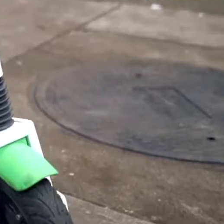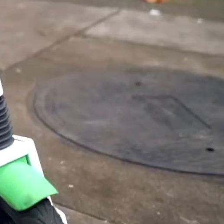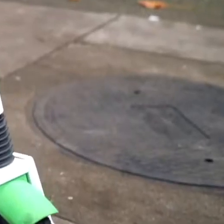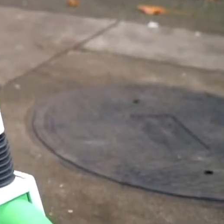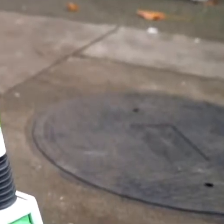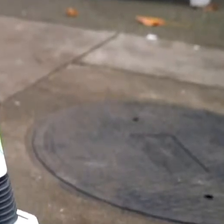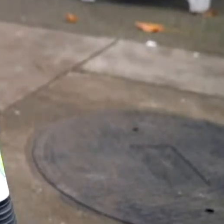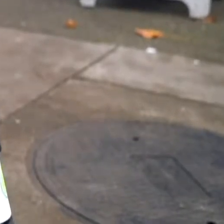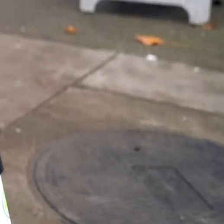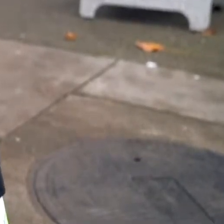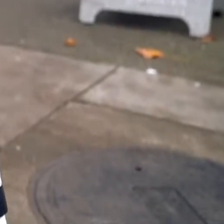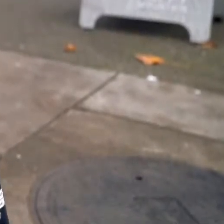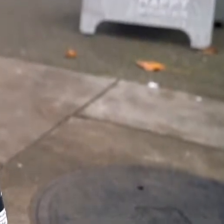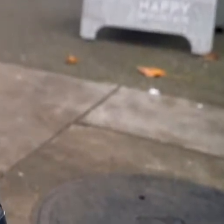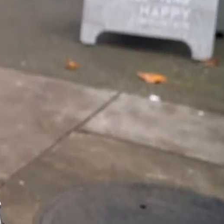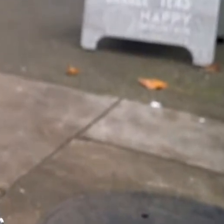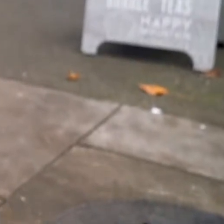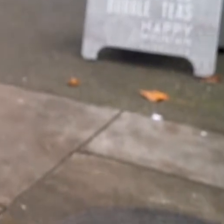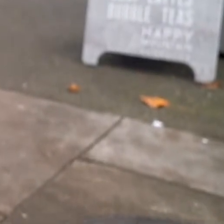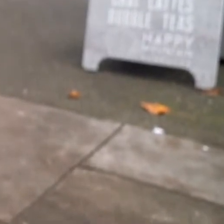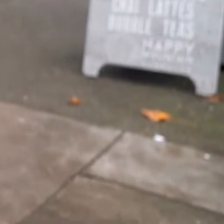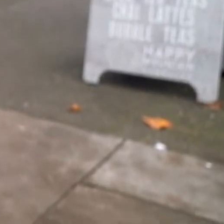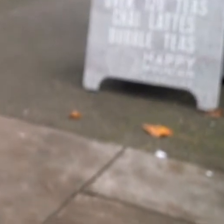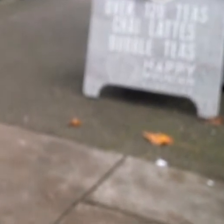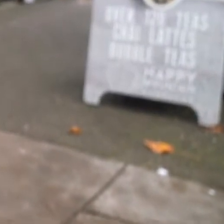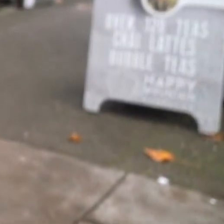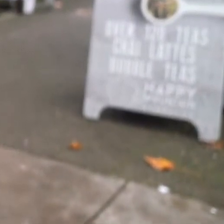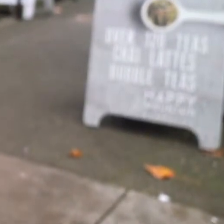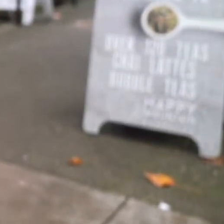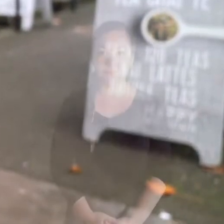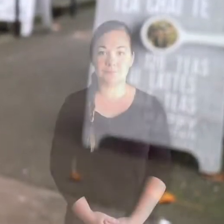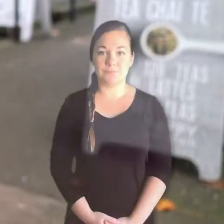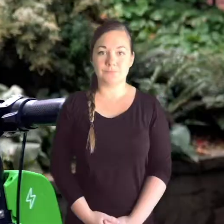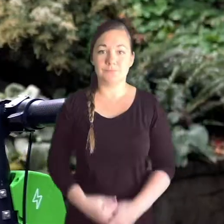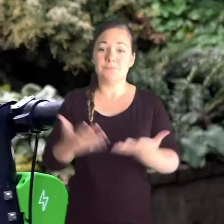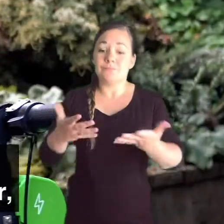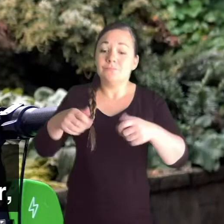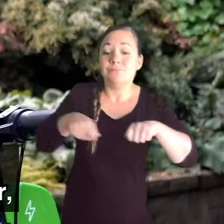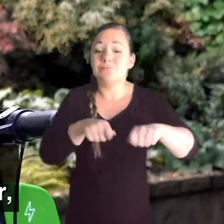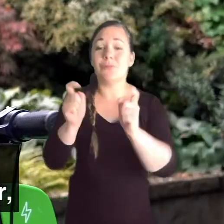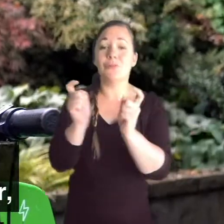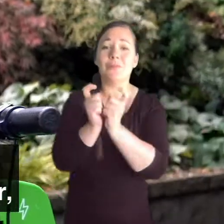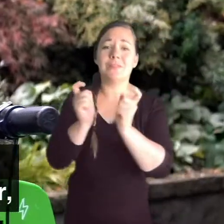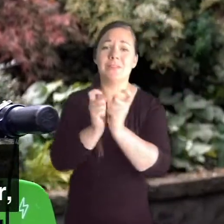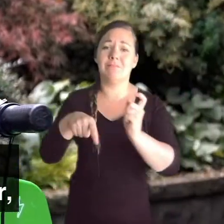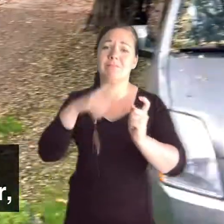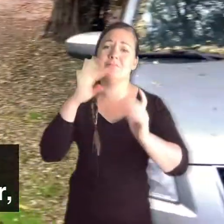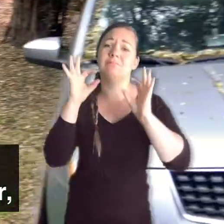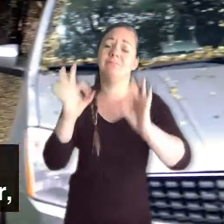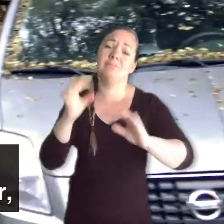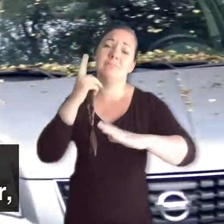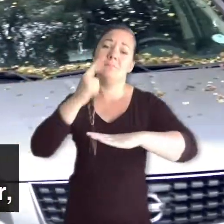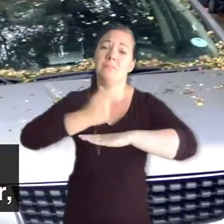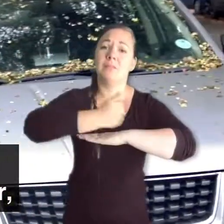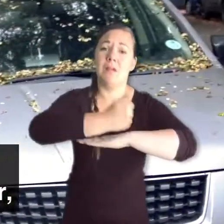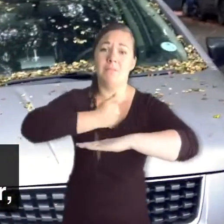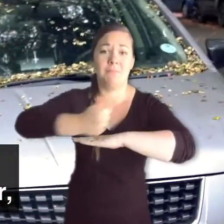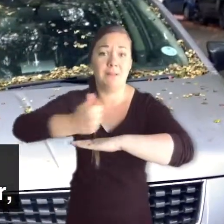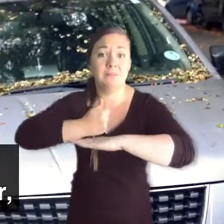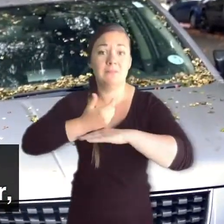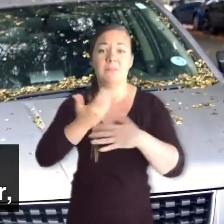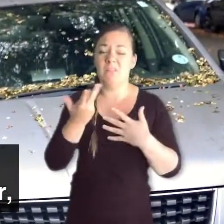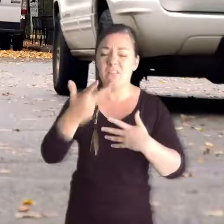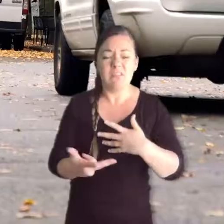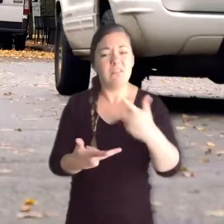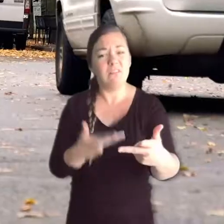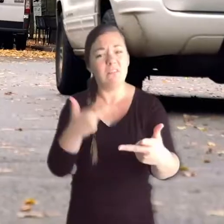Un trottoir urbain au premier plan et une trottinette électrique portant le logo Lime. Les trottinettes électriques peuvent être un excellent moyen de se